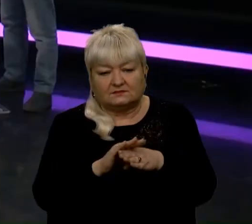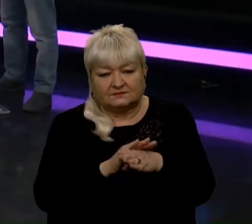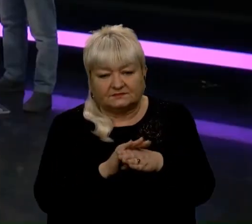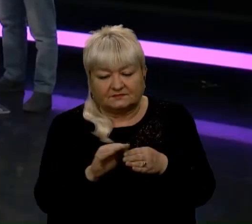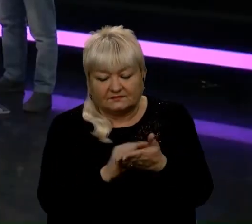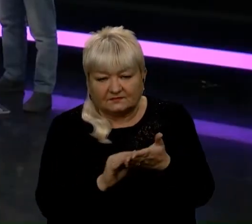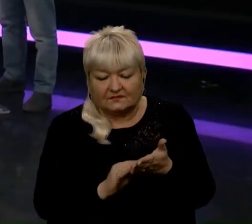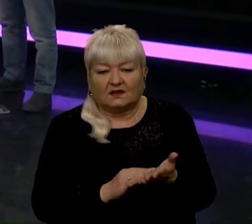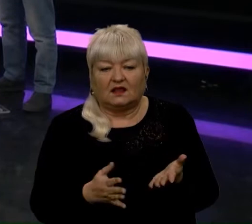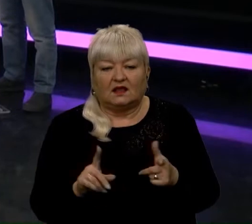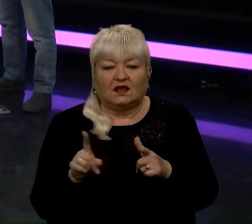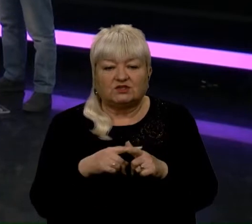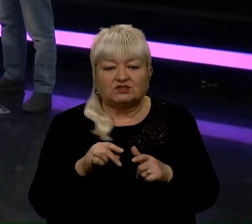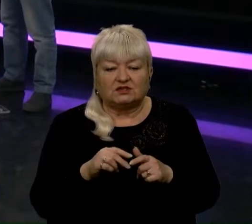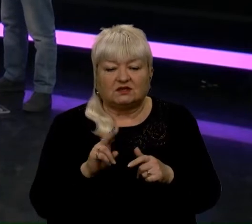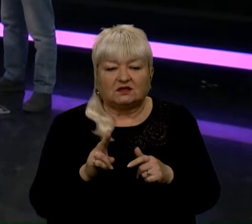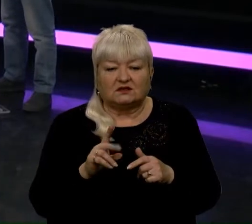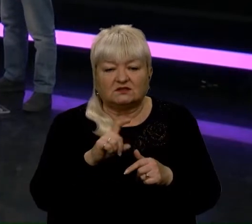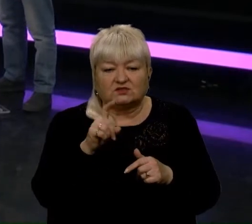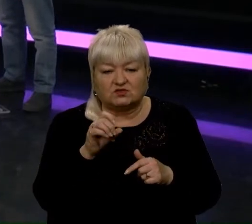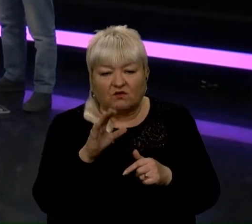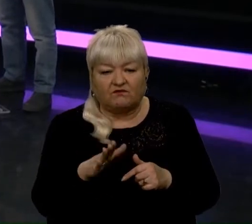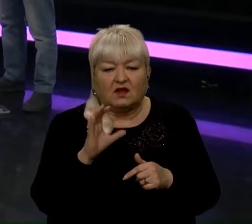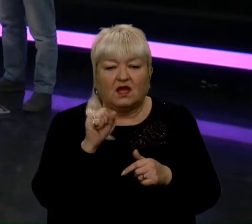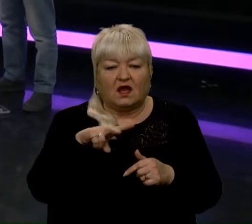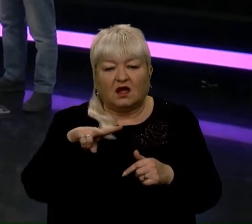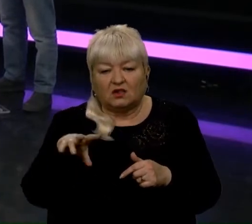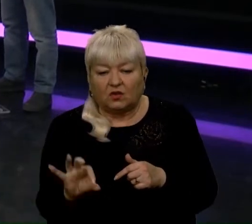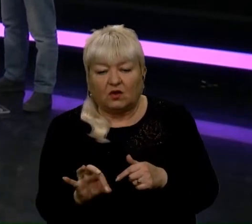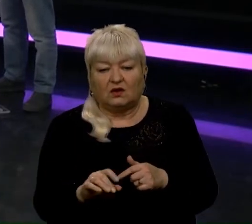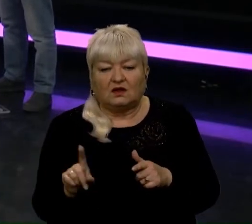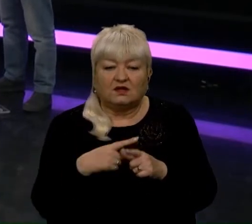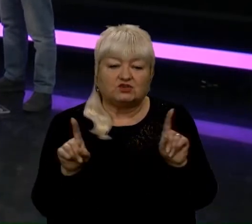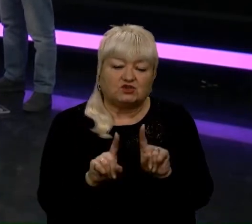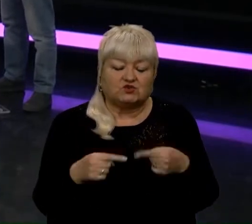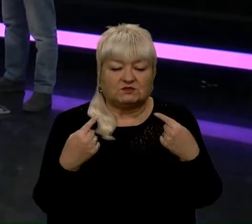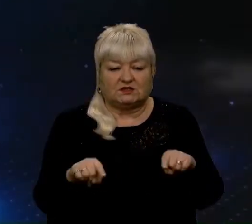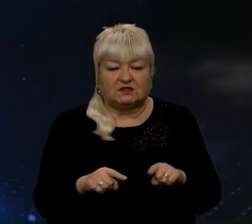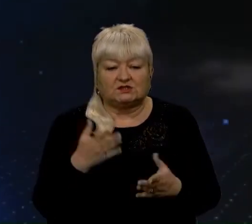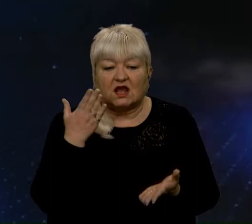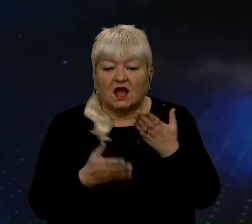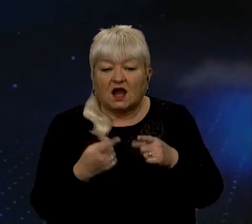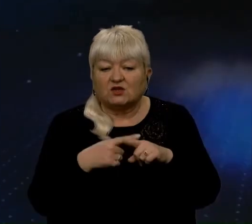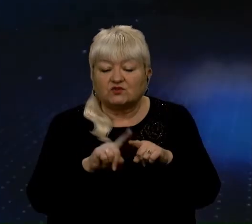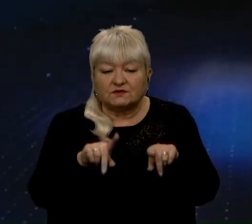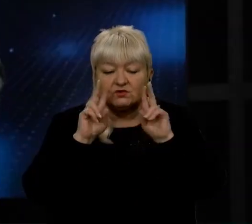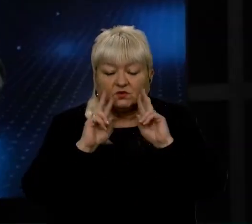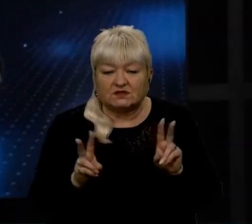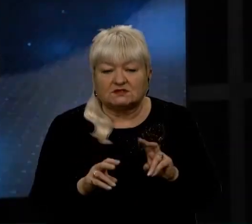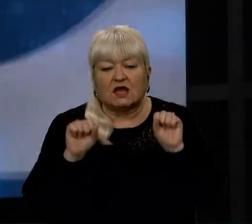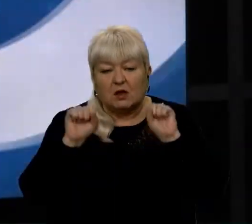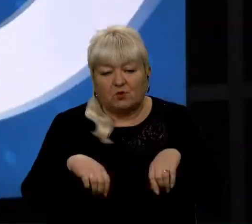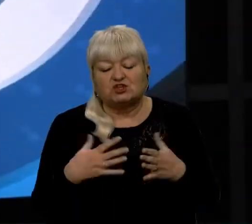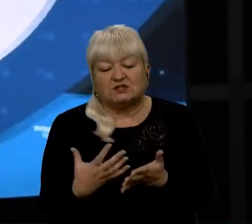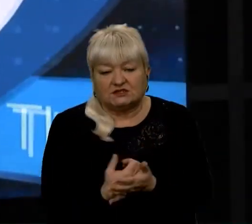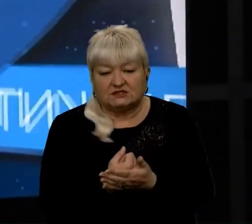чи це є ТЗОВ, Алло, чи щось інше. Якщо він цього не знає? Це можна знайти